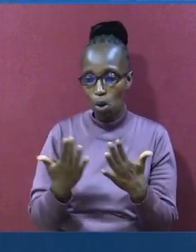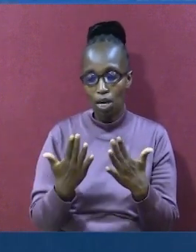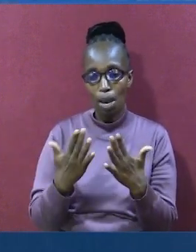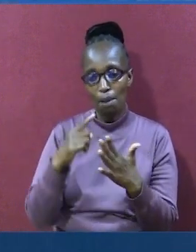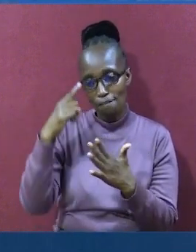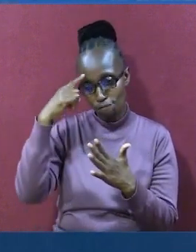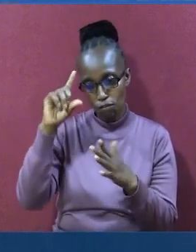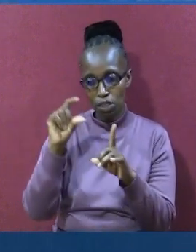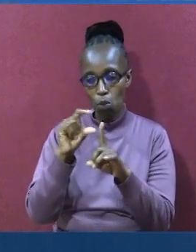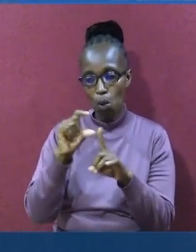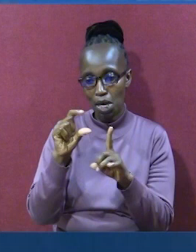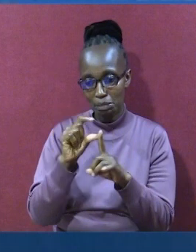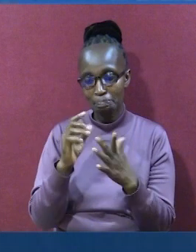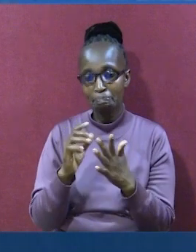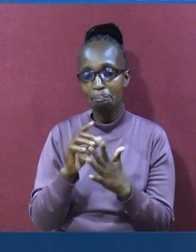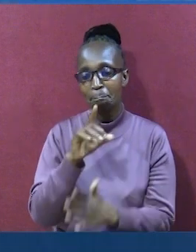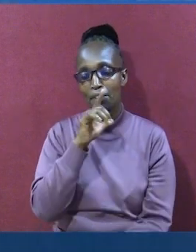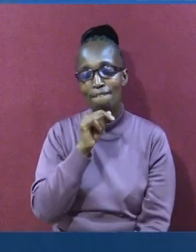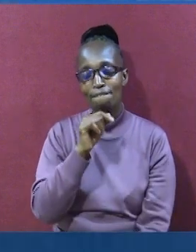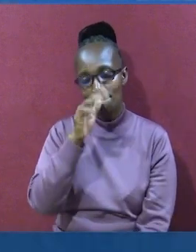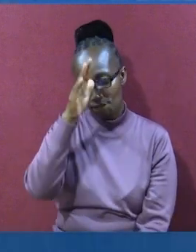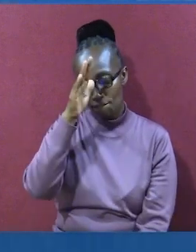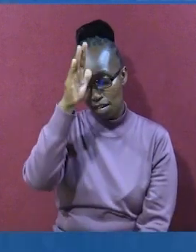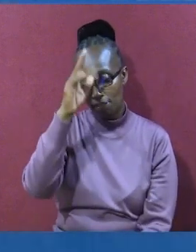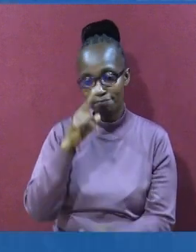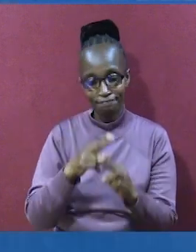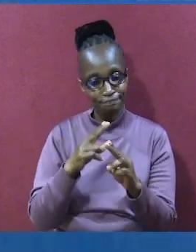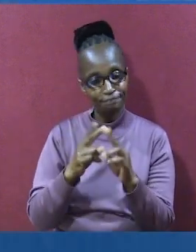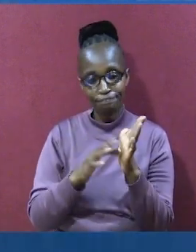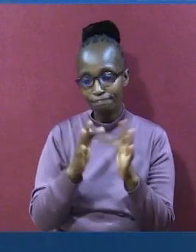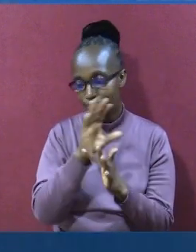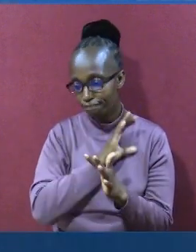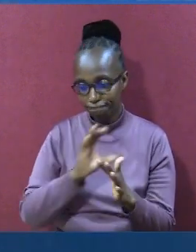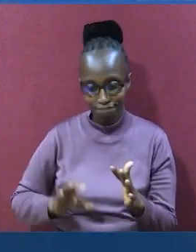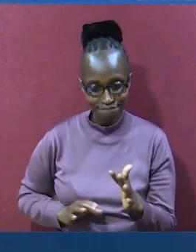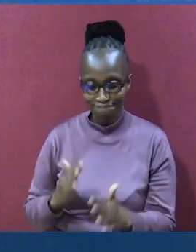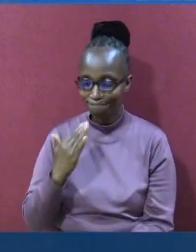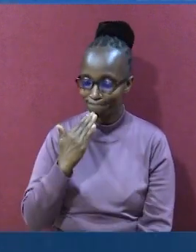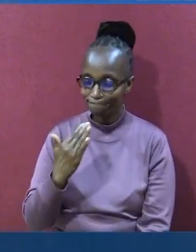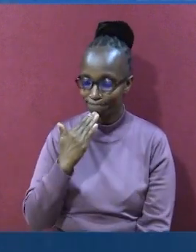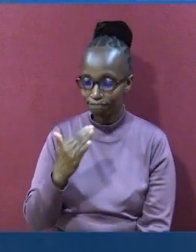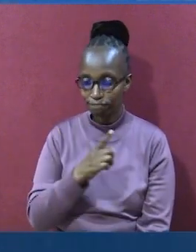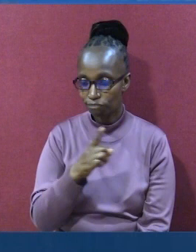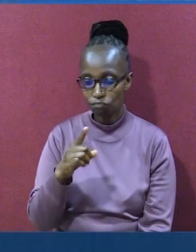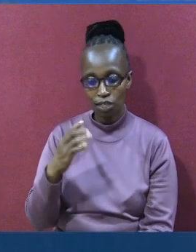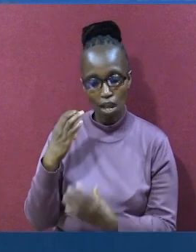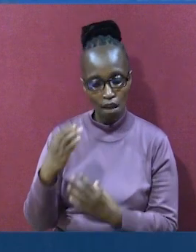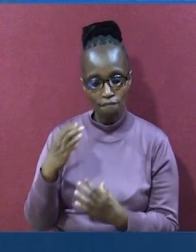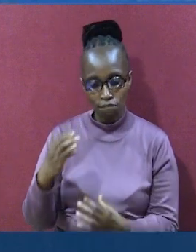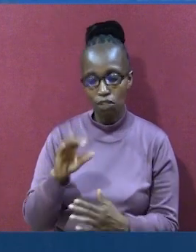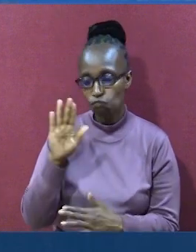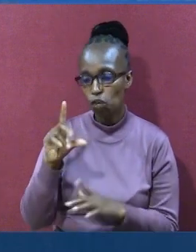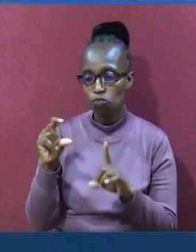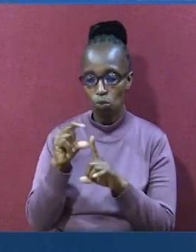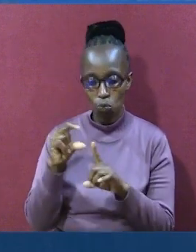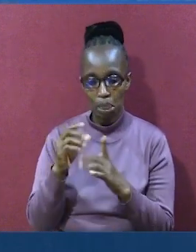neno. Natuombe. Baba katika jina la Yesu Kristo. Nina kushukuru asubu ya leo. Nikwa anjili ya neno